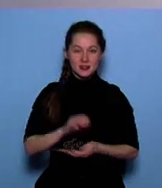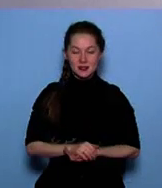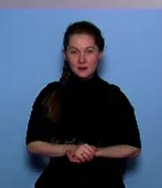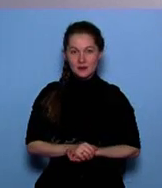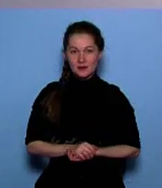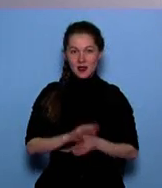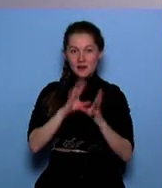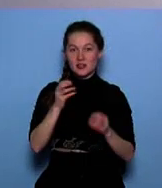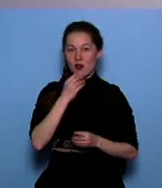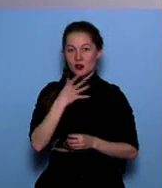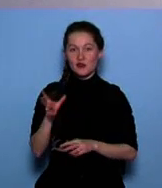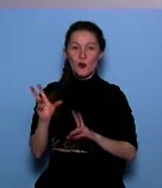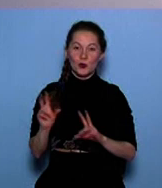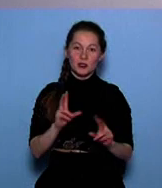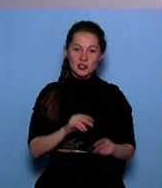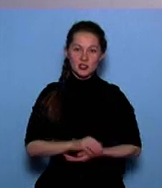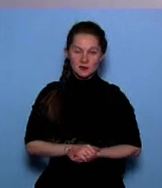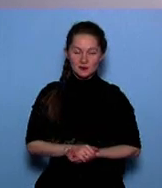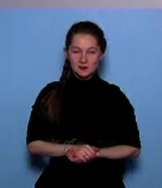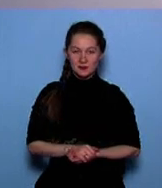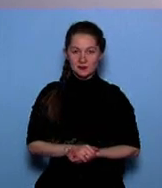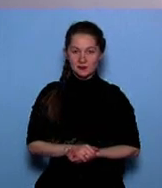Это вся информация на данный момент. Хороших вам новостей и до встречи.